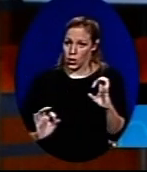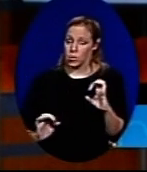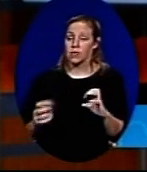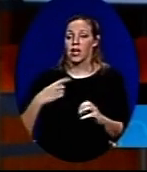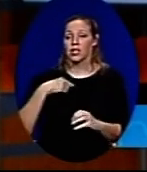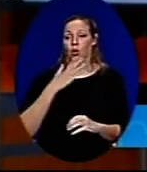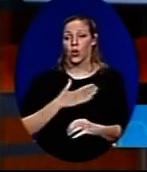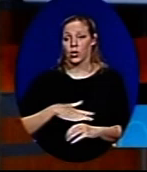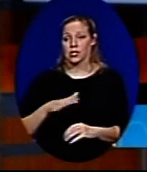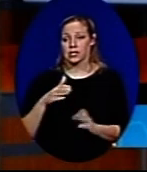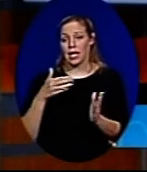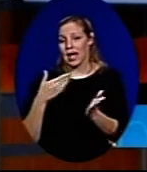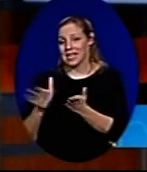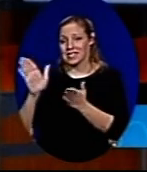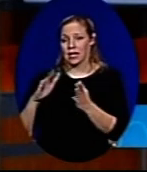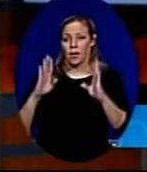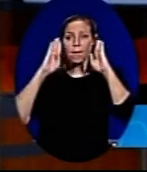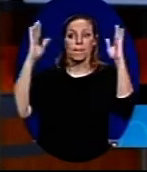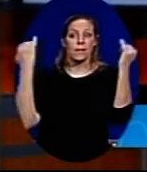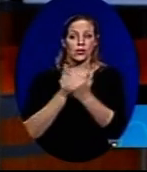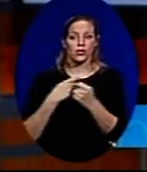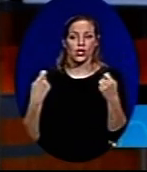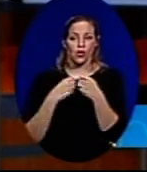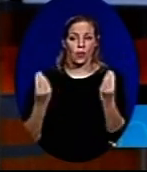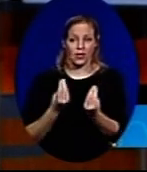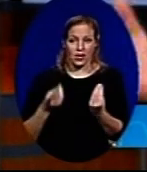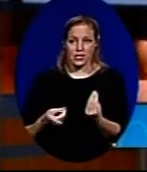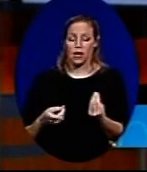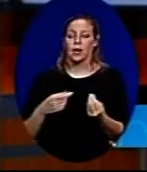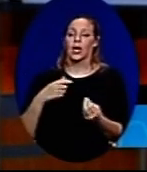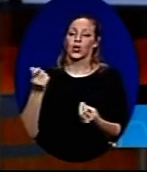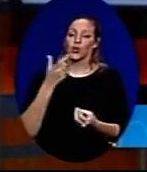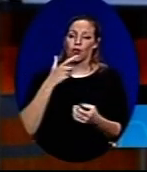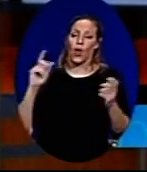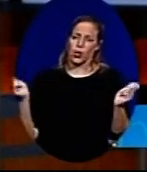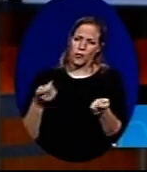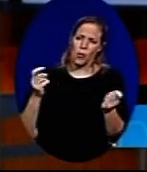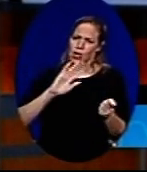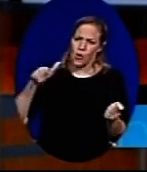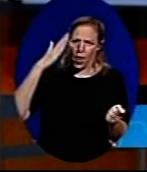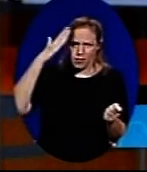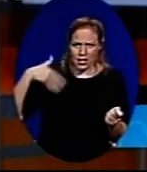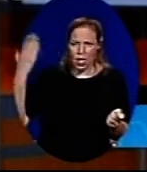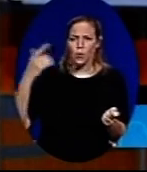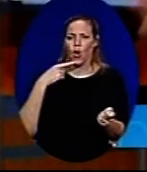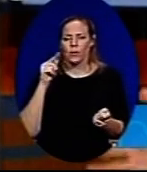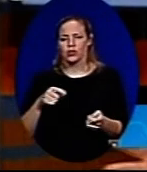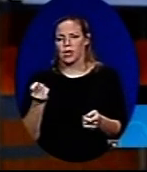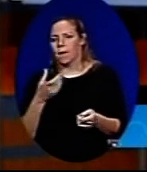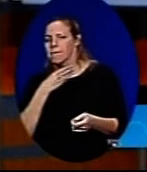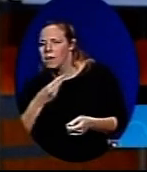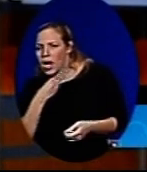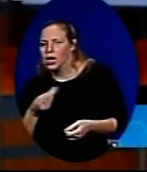ואני פה רוצה לסלק איזושהי מיטוס שקשור בדבר הזה, בתרופות הפופולריות שכולם מכירים אותם, ואומרים שזה